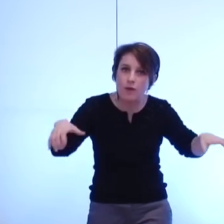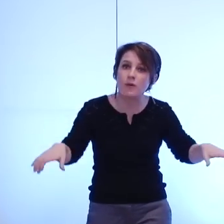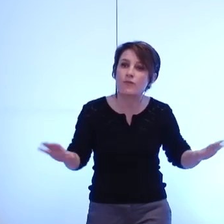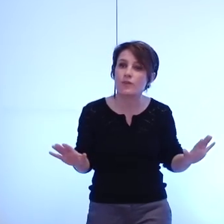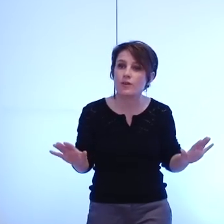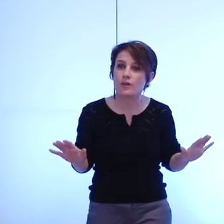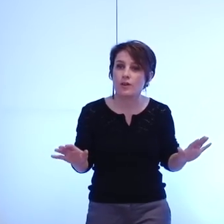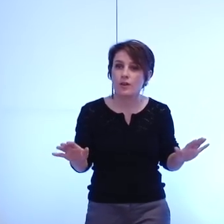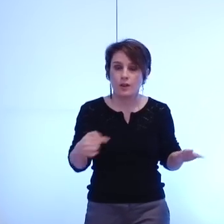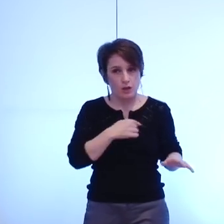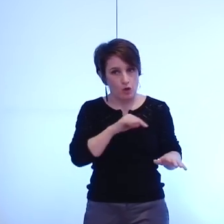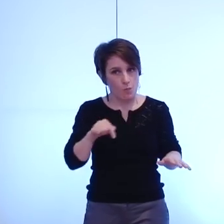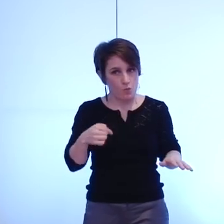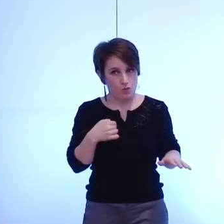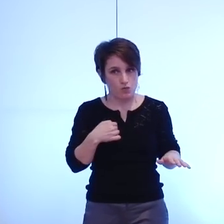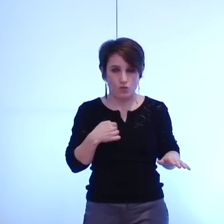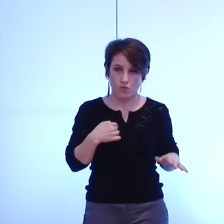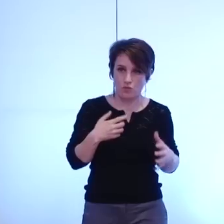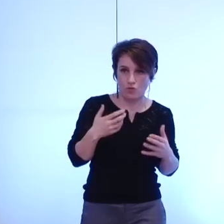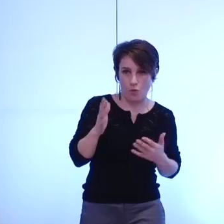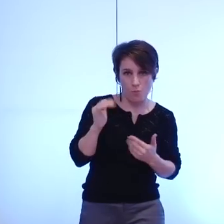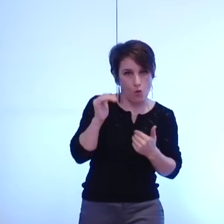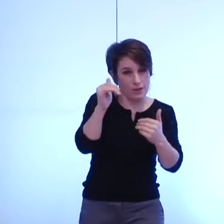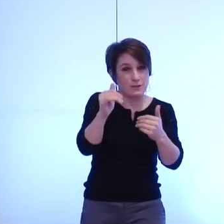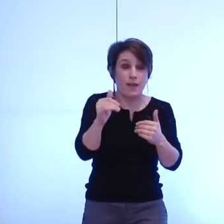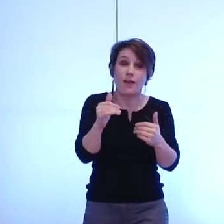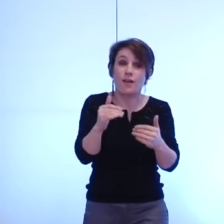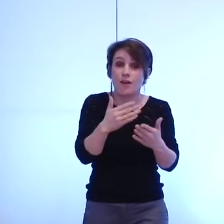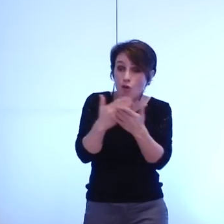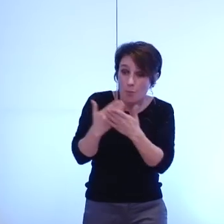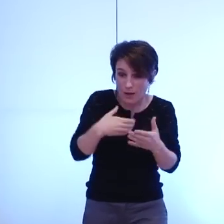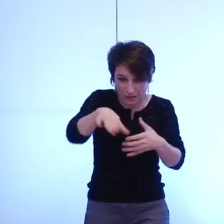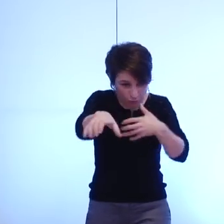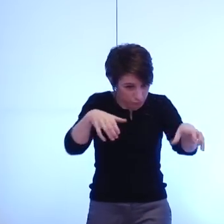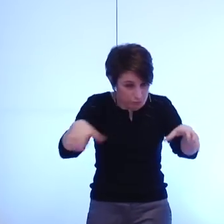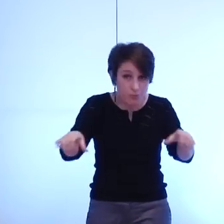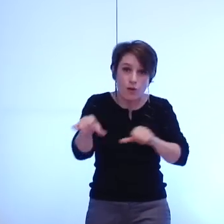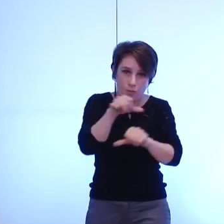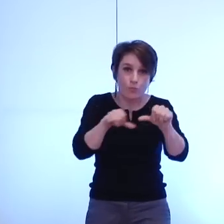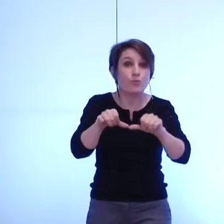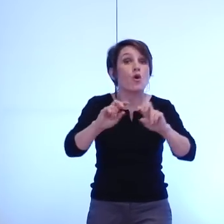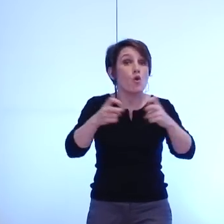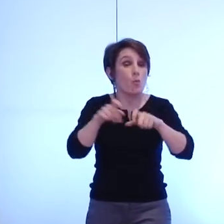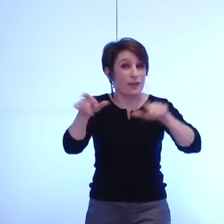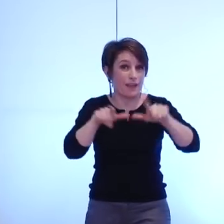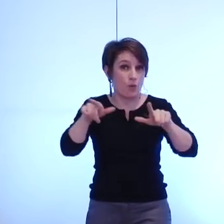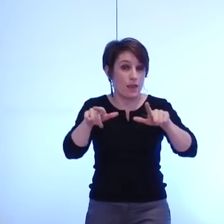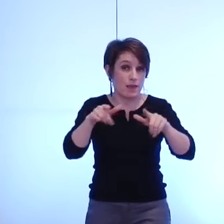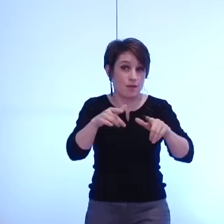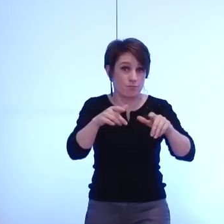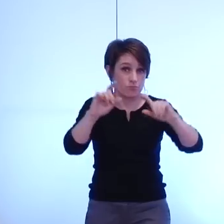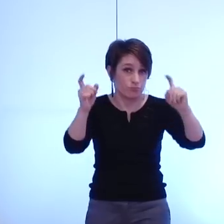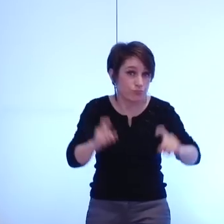par cette non-concentration on joue aussi sur le prix des logements qui est une situation absolument terrible en particulier à